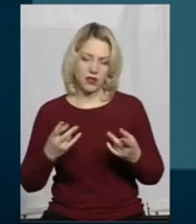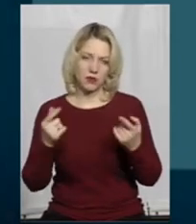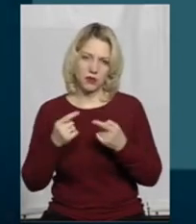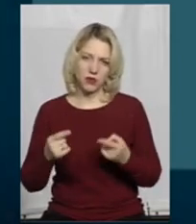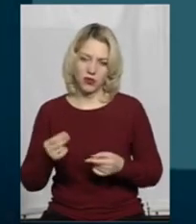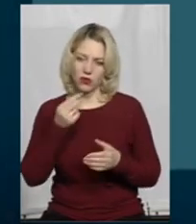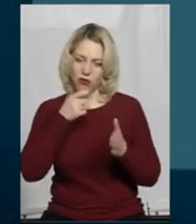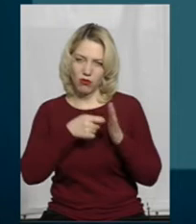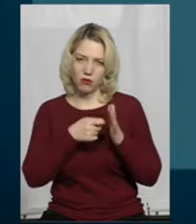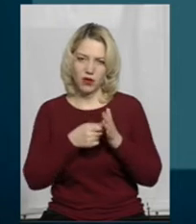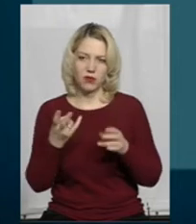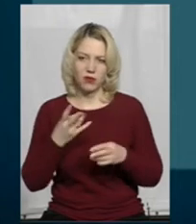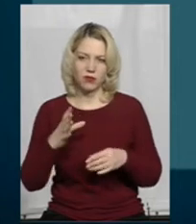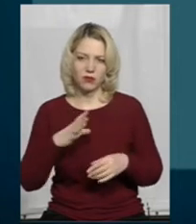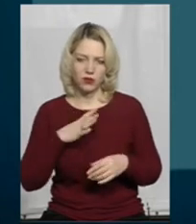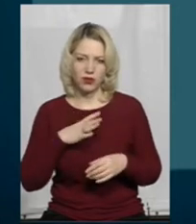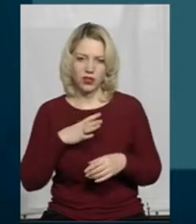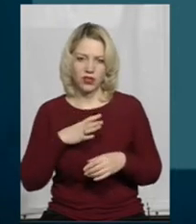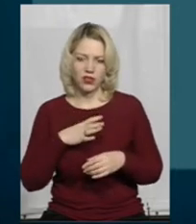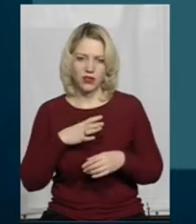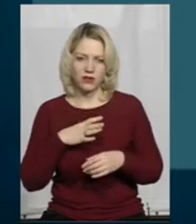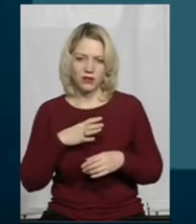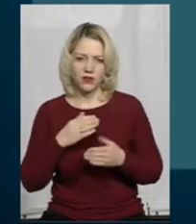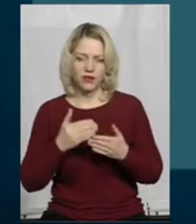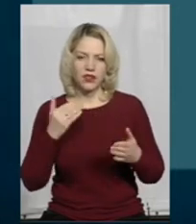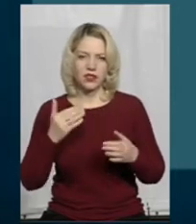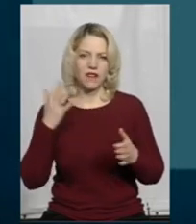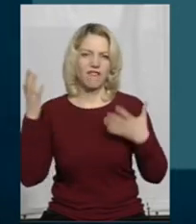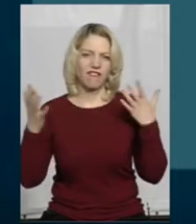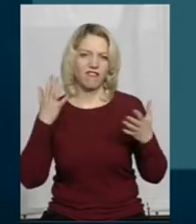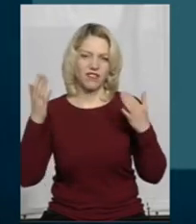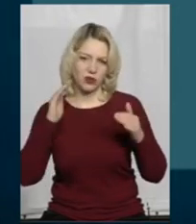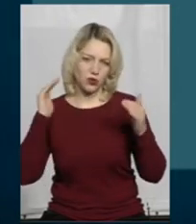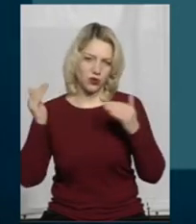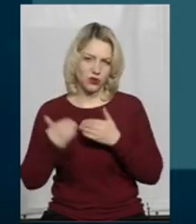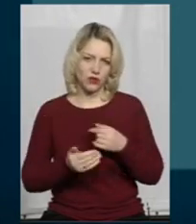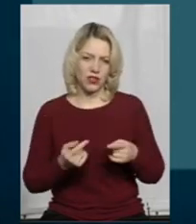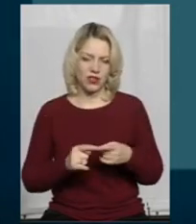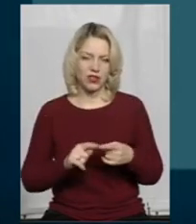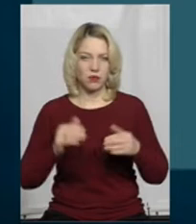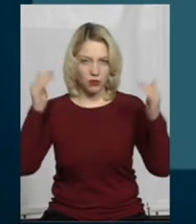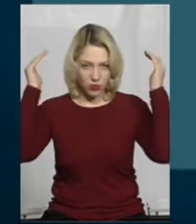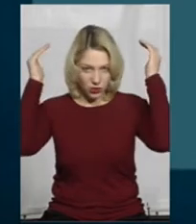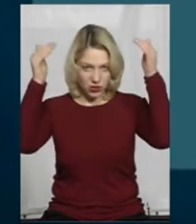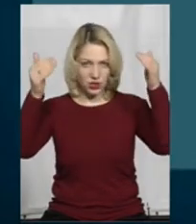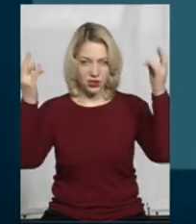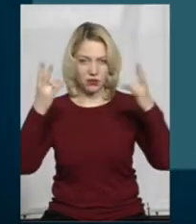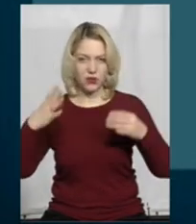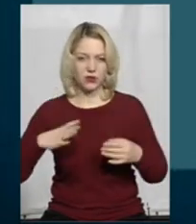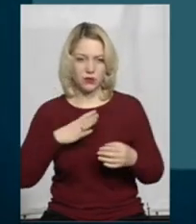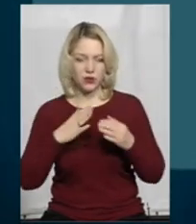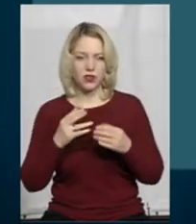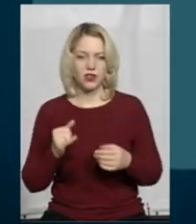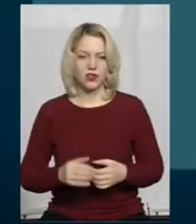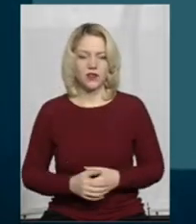бути накриття, де він має сховатися від дощу, від вітру і тому подобне. Ну і має, від цим накриттям, бути підстілка, хоча б з